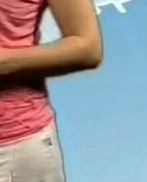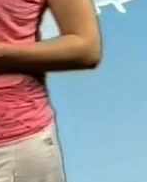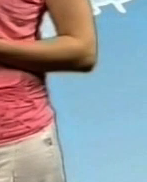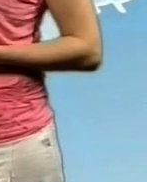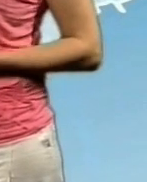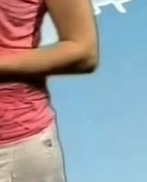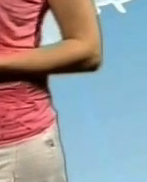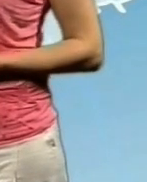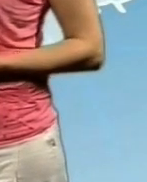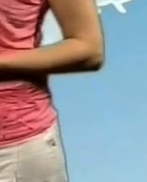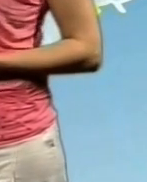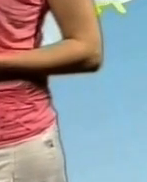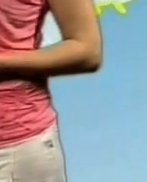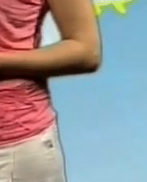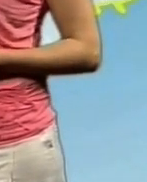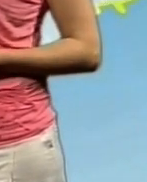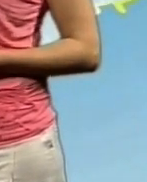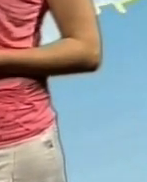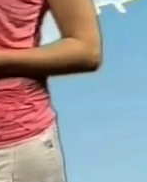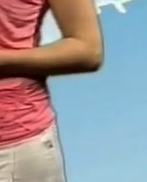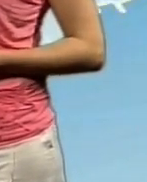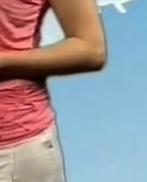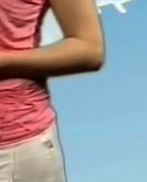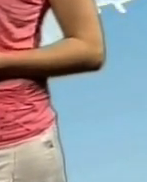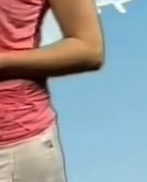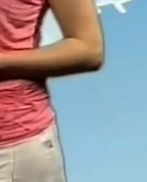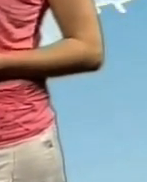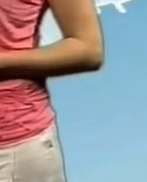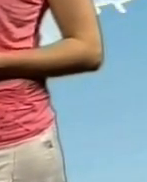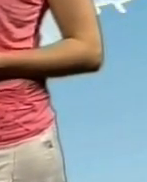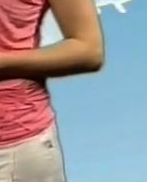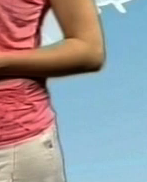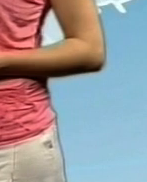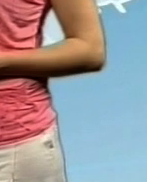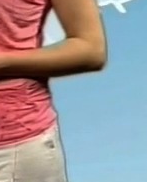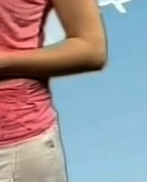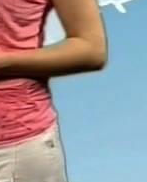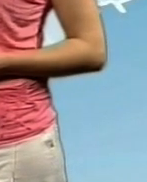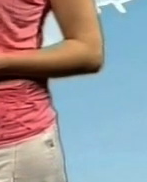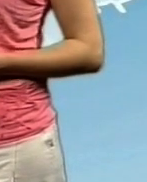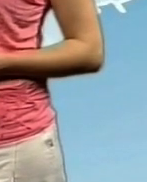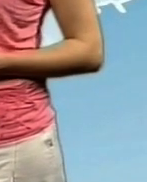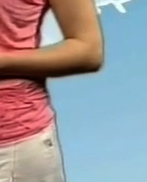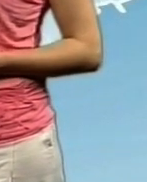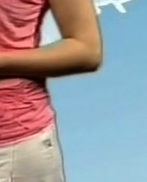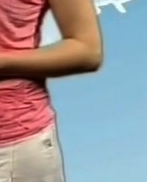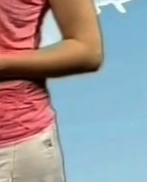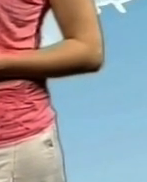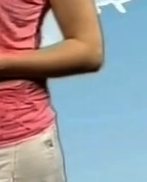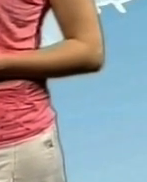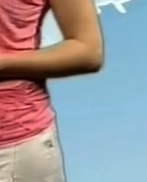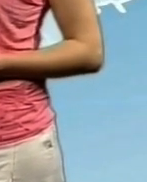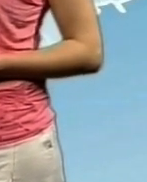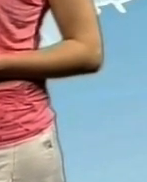всій території нашої країни утримується спекотна погода, загалом не характерна для клімату України. А ось на Кіровоградщині